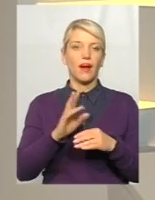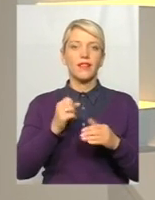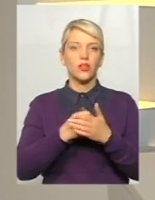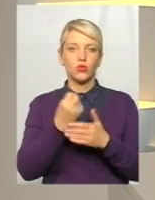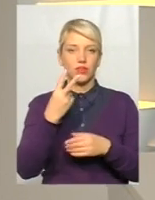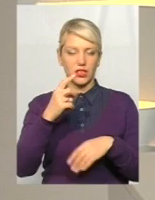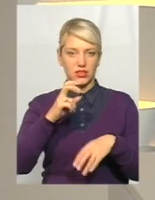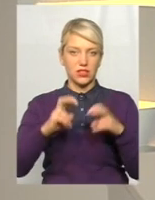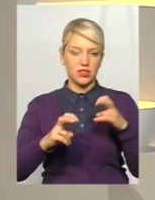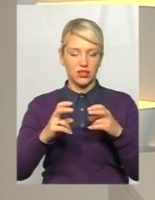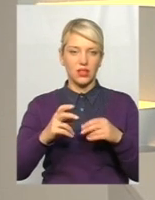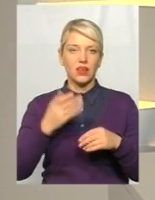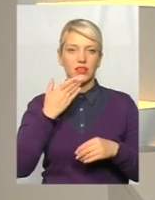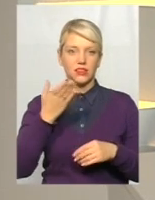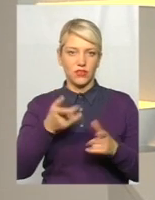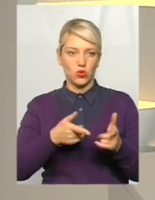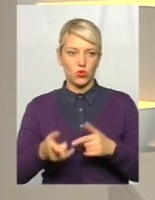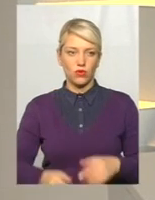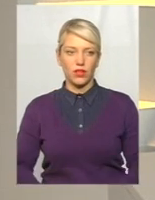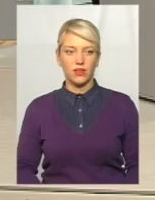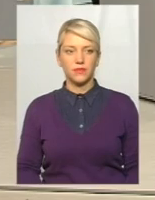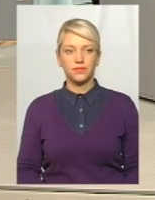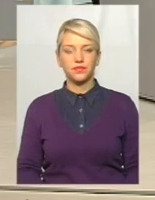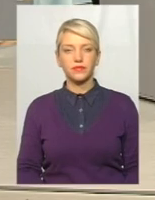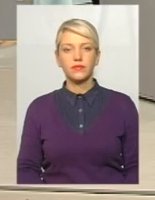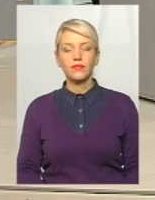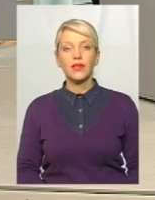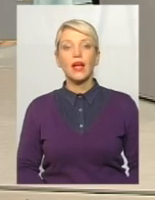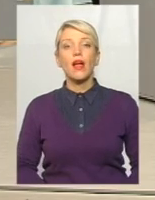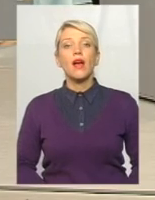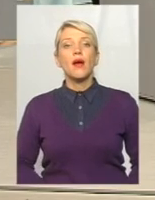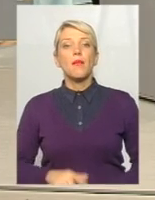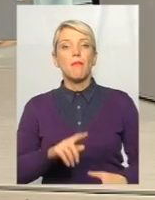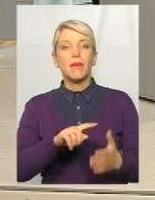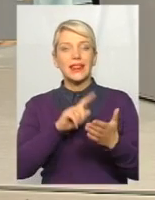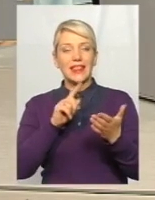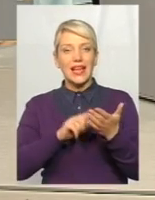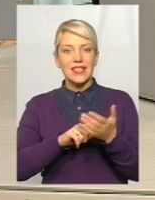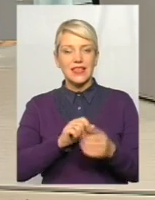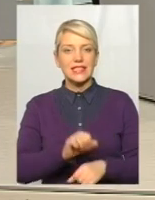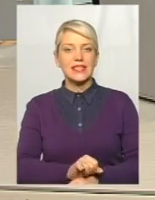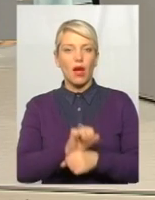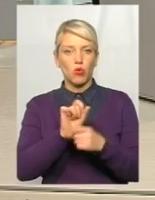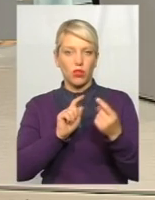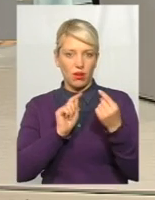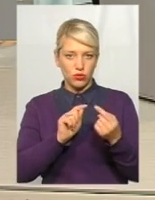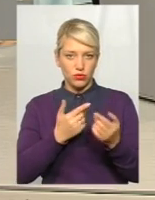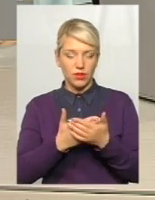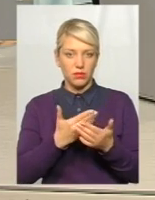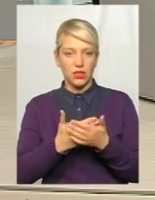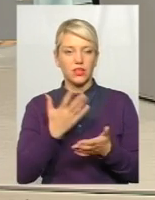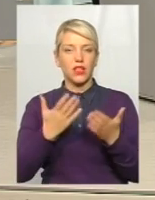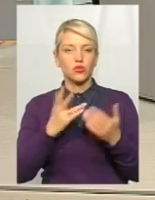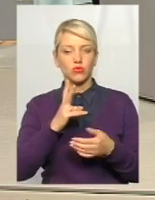Дякую, я зрозуміла. Давайте ще повернемося до питання саботажу, як ви казали. Як вирішується питання, якщо хтось там з